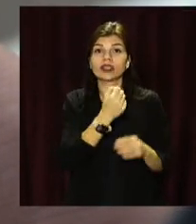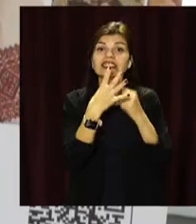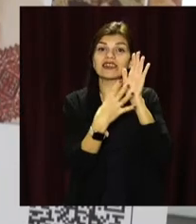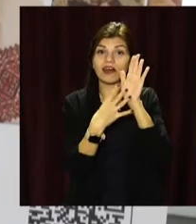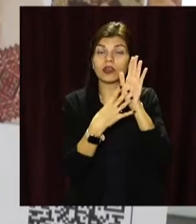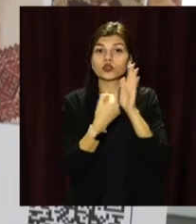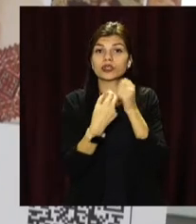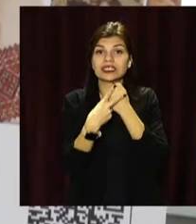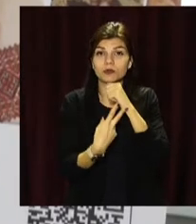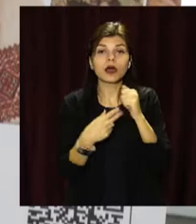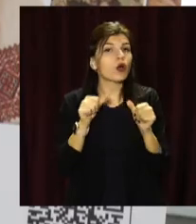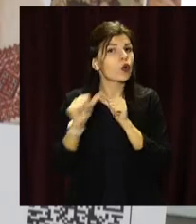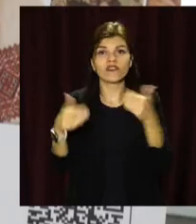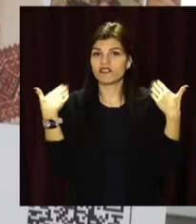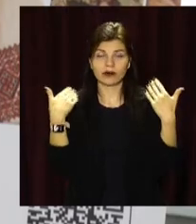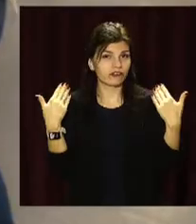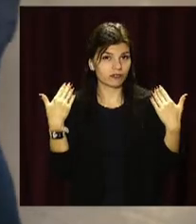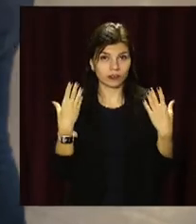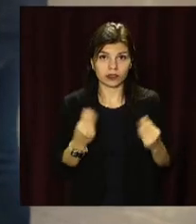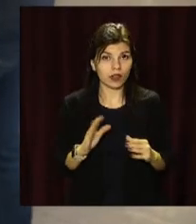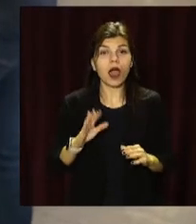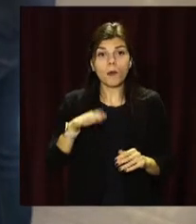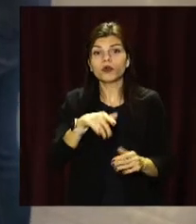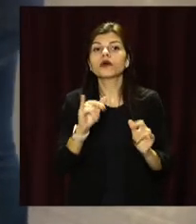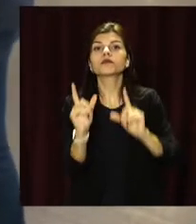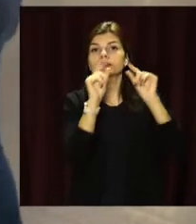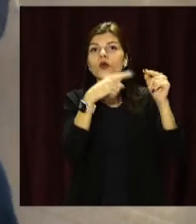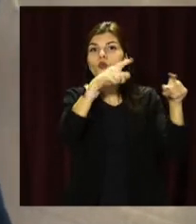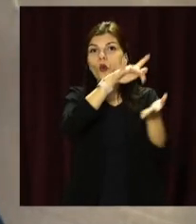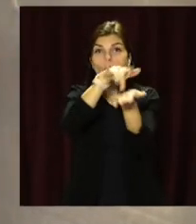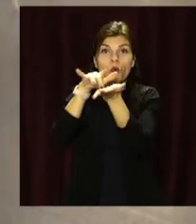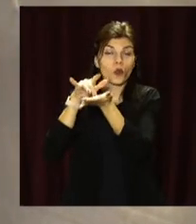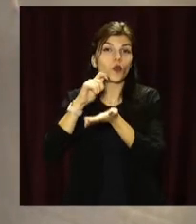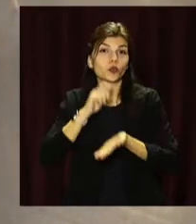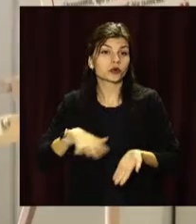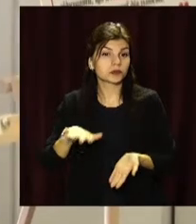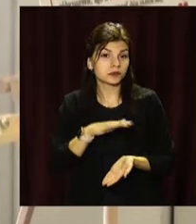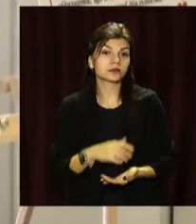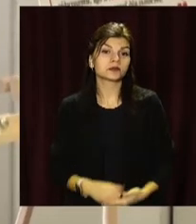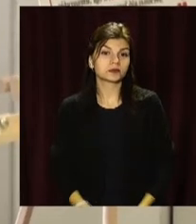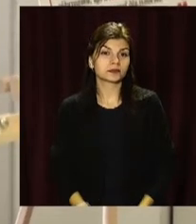17, крім вихідних, а далі експозиція подорожуватиме іншими містами України.